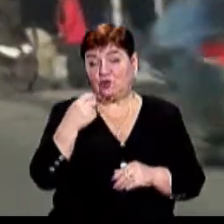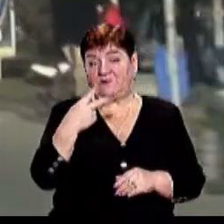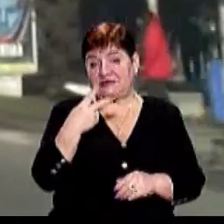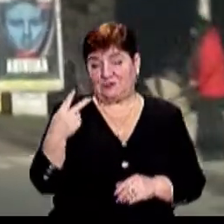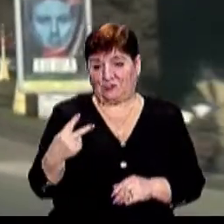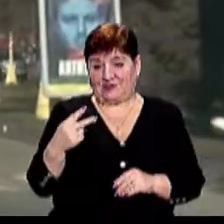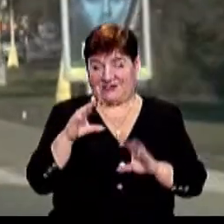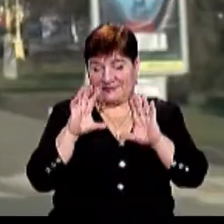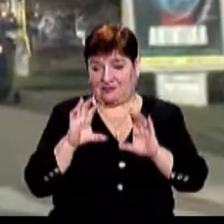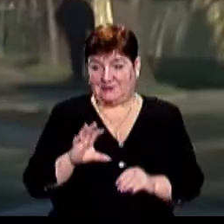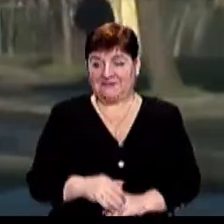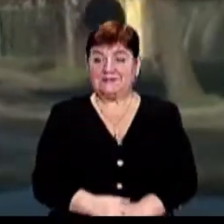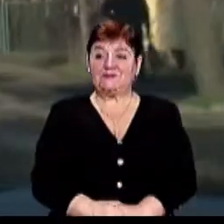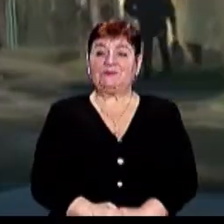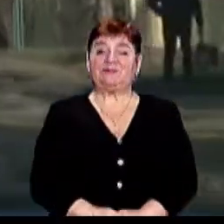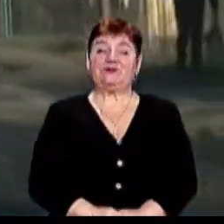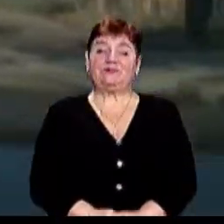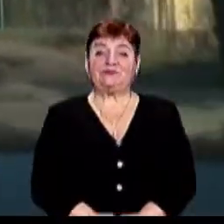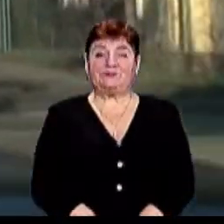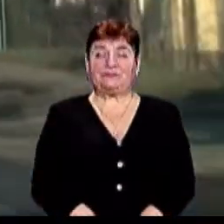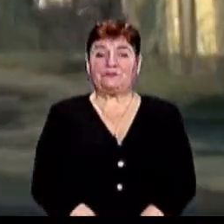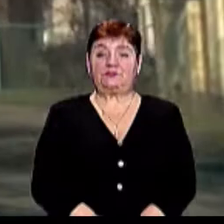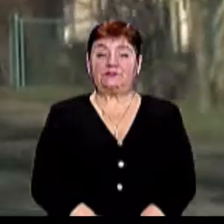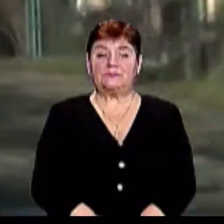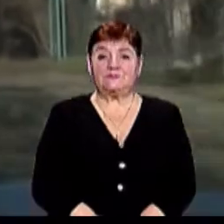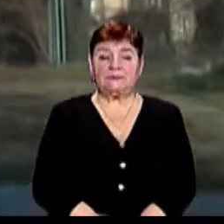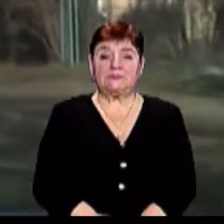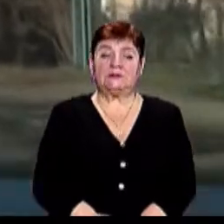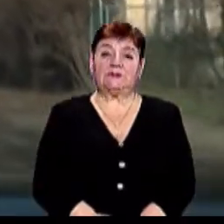Олександр Курта, Валерій Міхліченко, новини на Суспільному